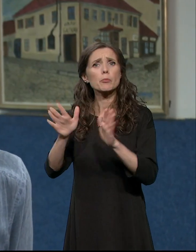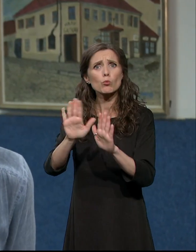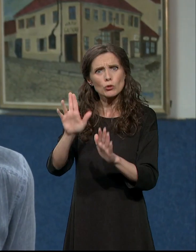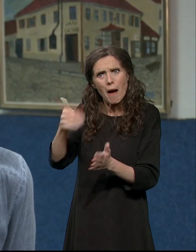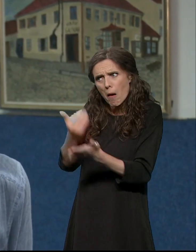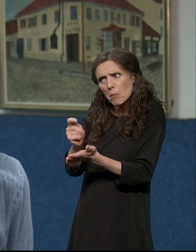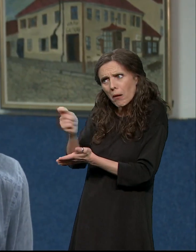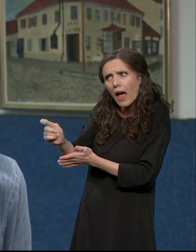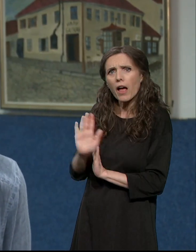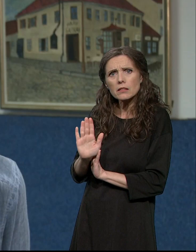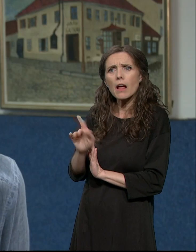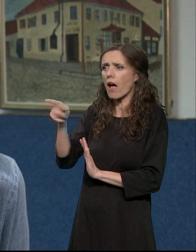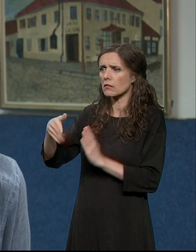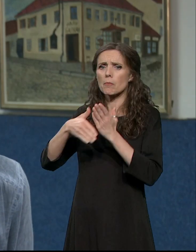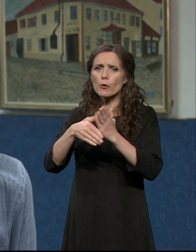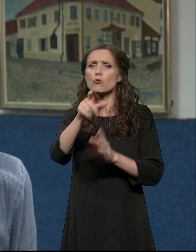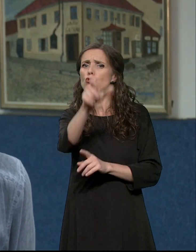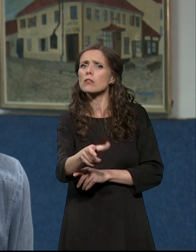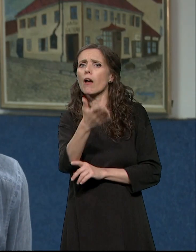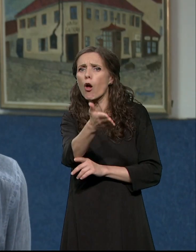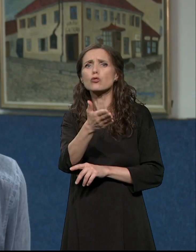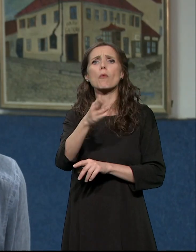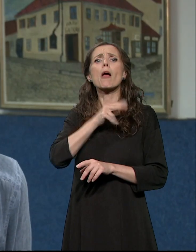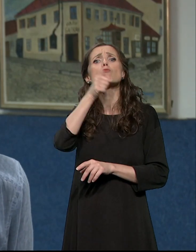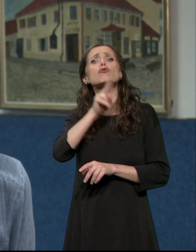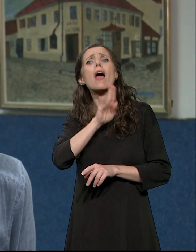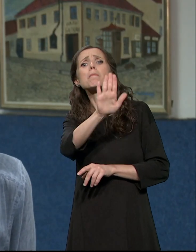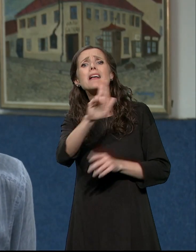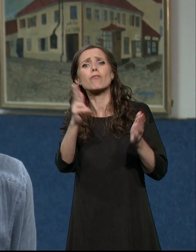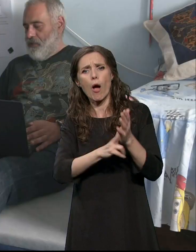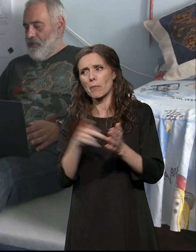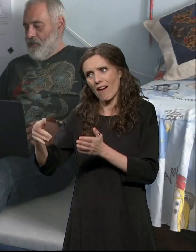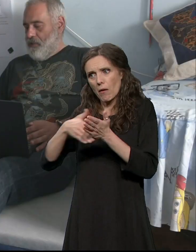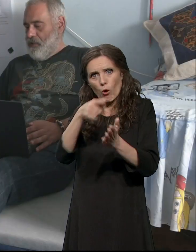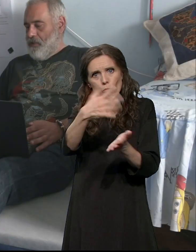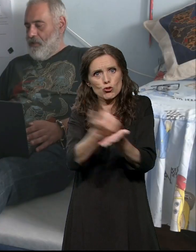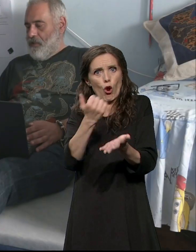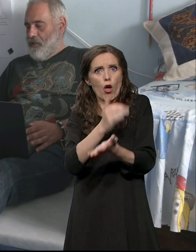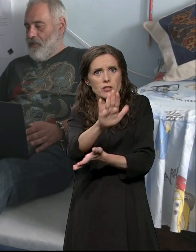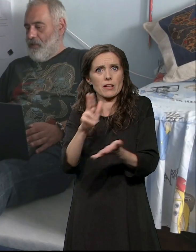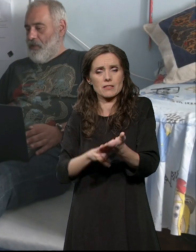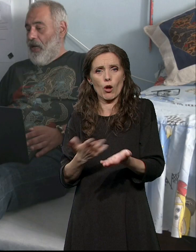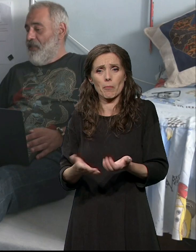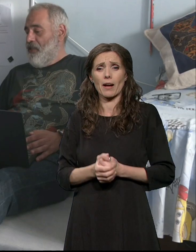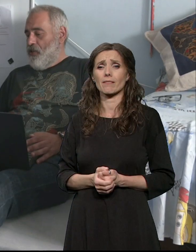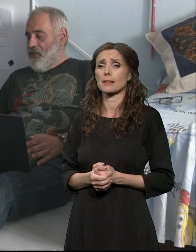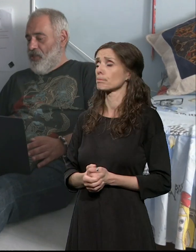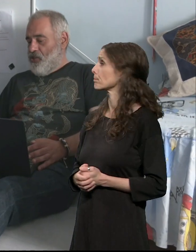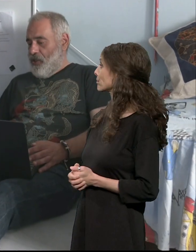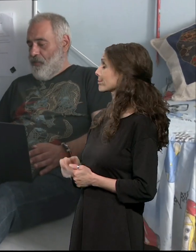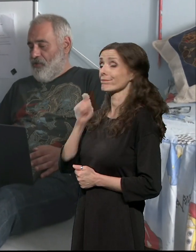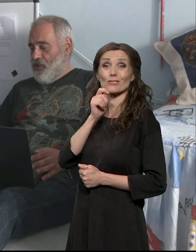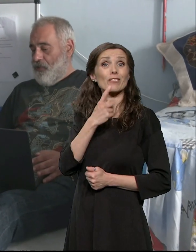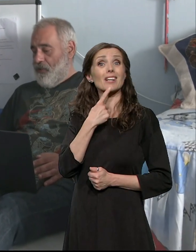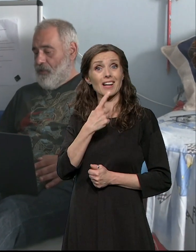da ostvaruje svoja ljudska prava, građanska, uz vašu asistenciju. Najveći problemi su nerazumevanje donosilaca